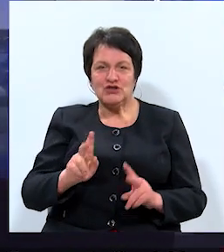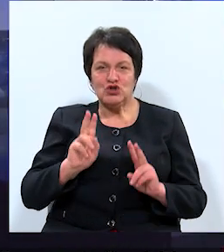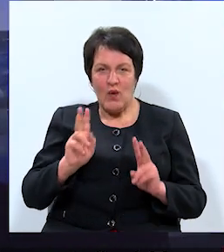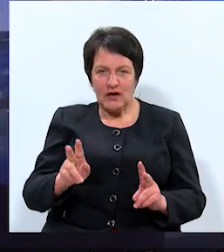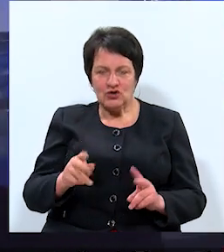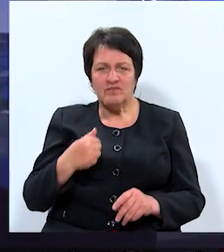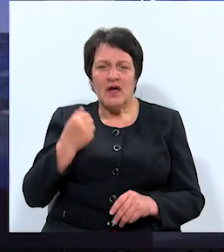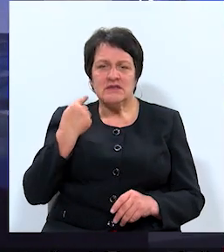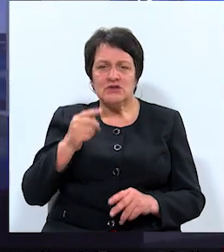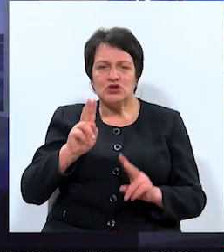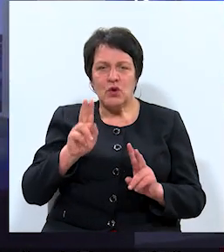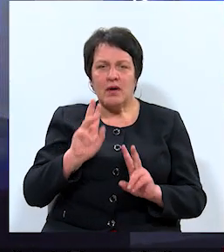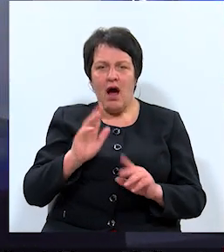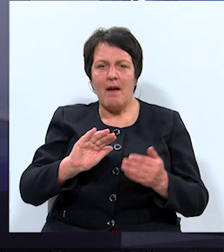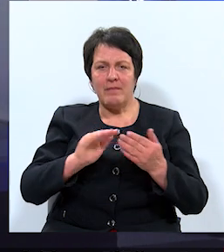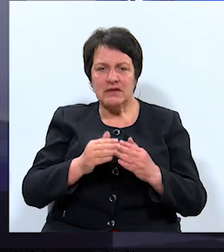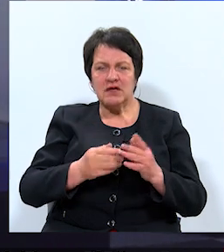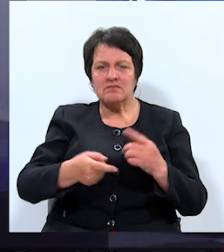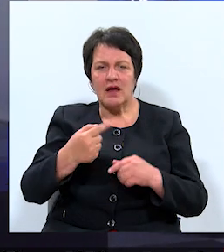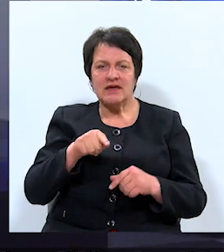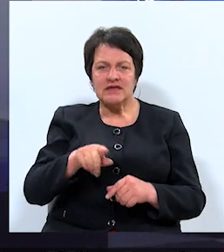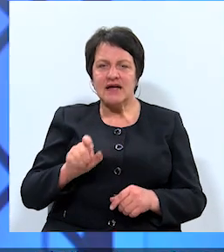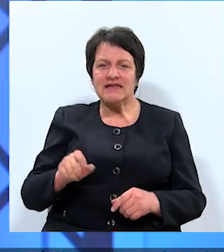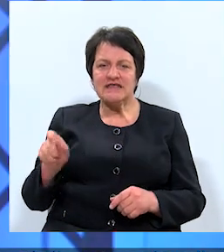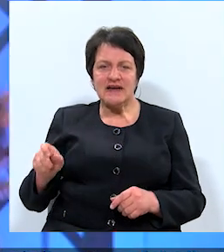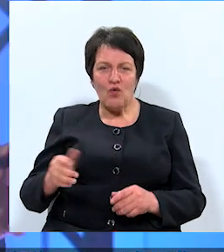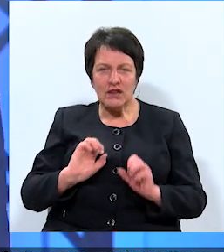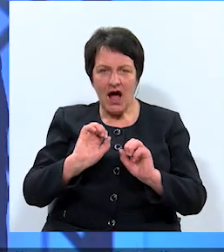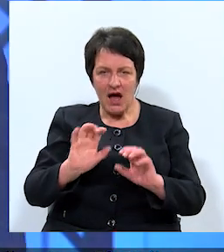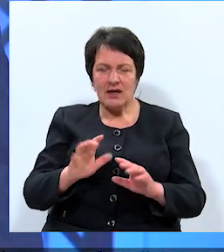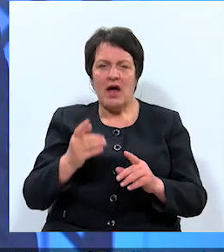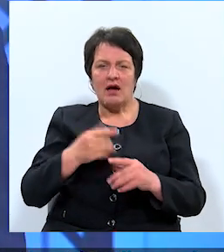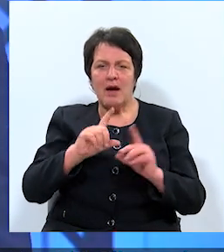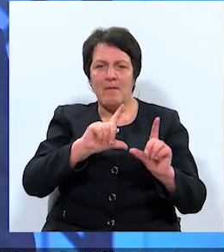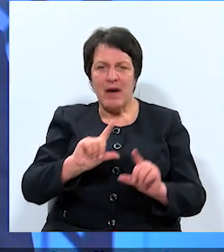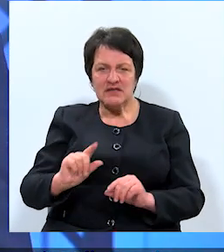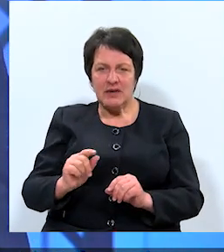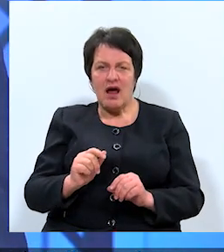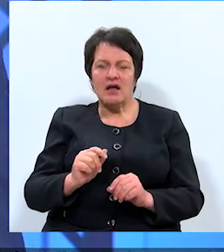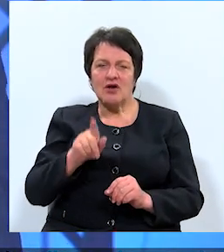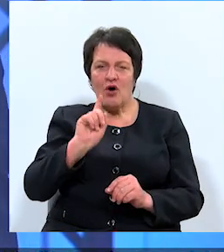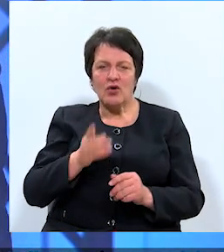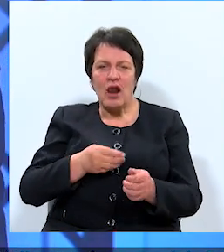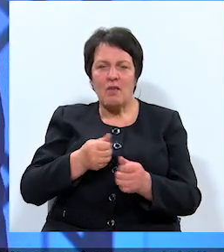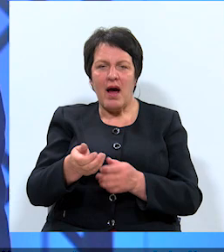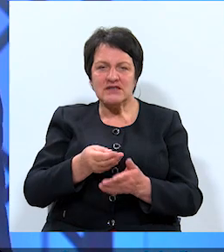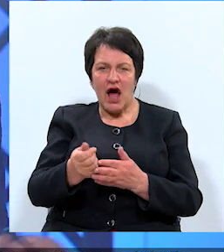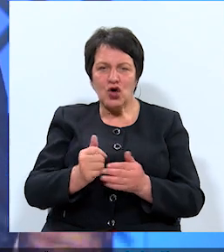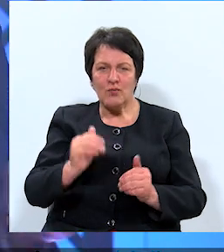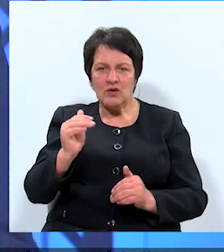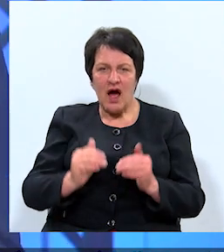dzirdējām solījumus gan par to, kā pilsētu atgriezt tās iedzīvotājiem, gan pazemināt komunālo maksājumu tarifus, kā